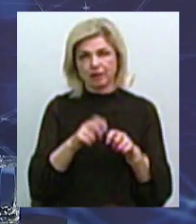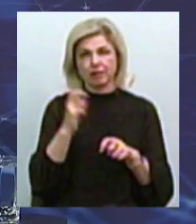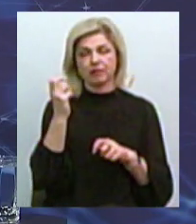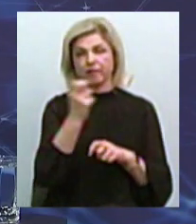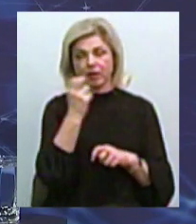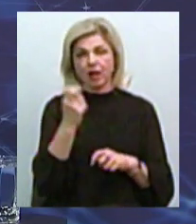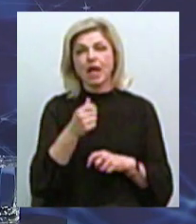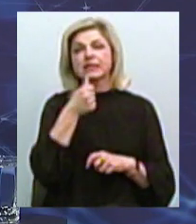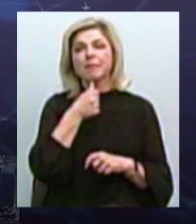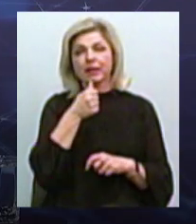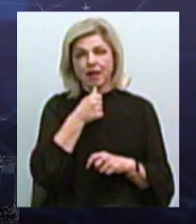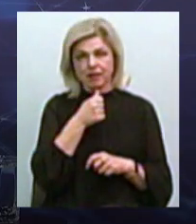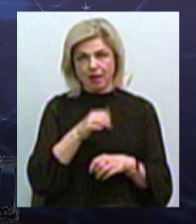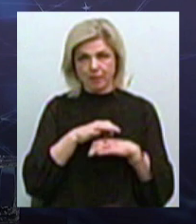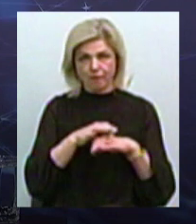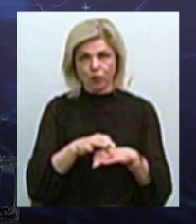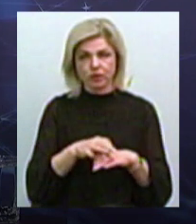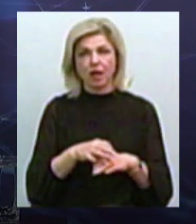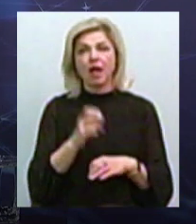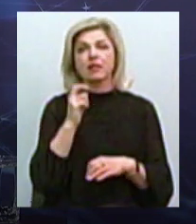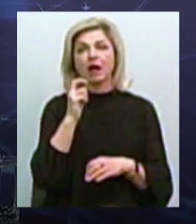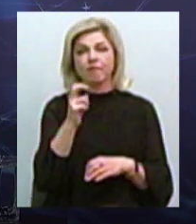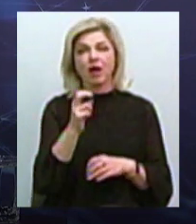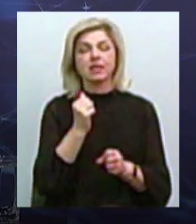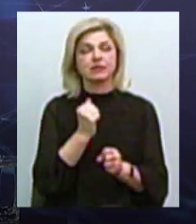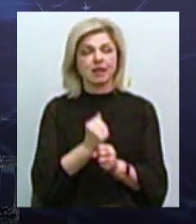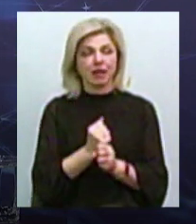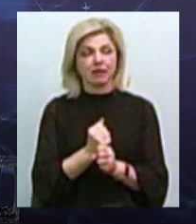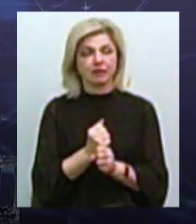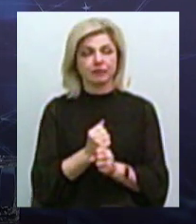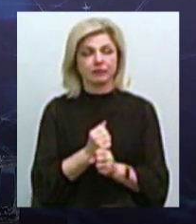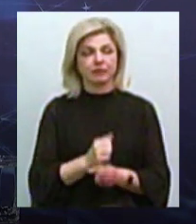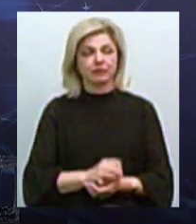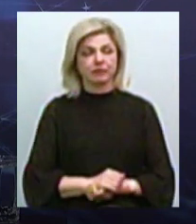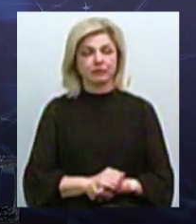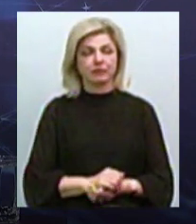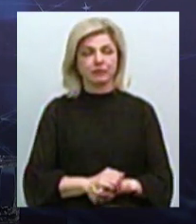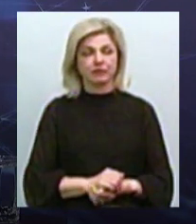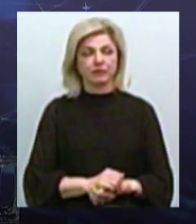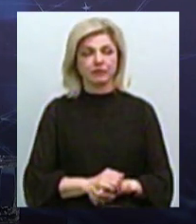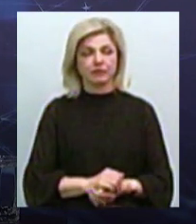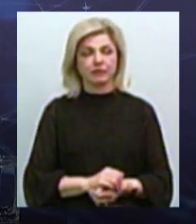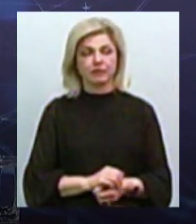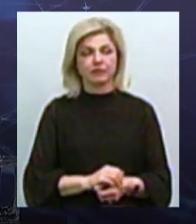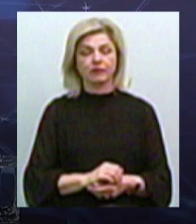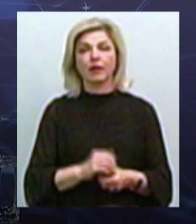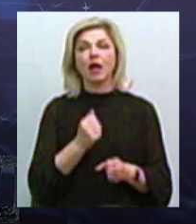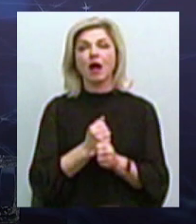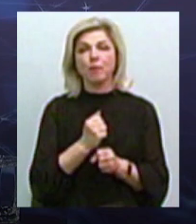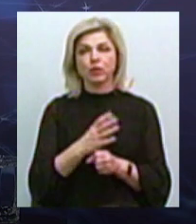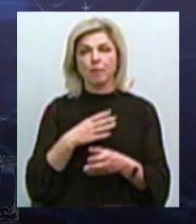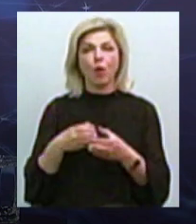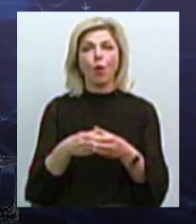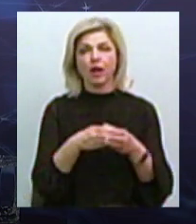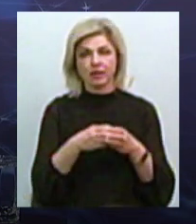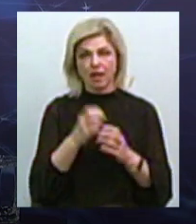Писпитання проводиться. Все-таки трамвай – роботи проводились колективом предприятий